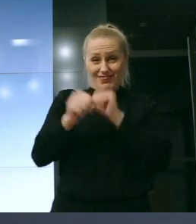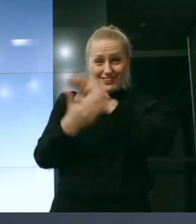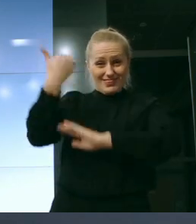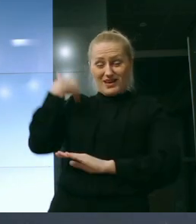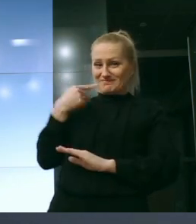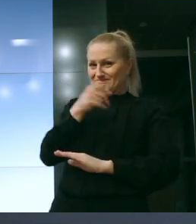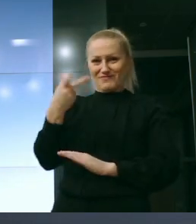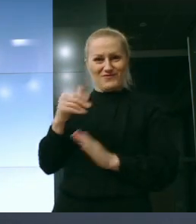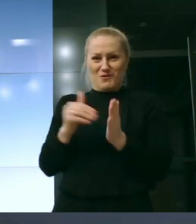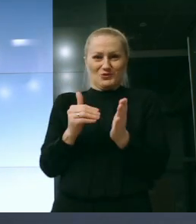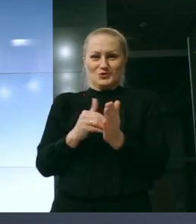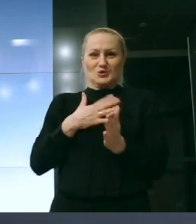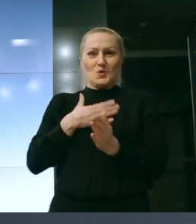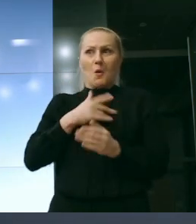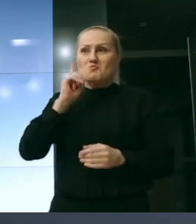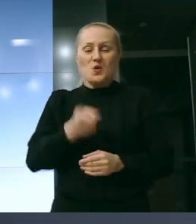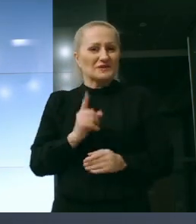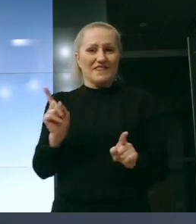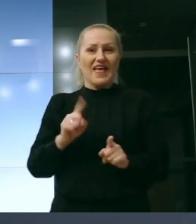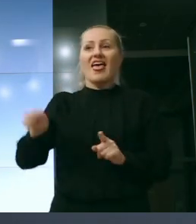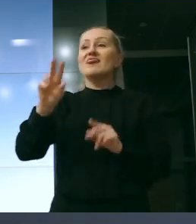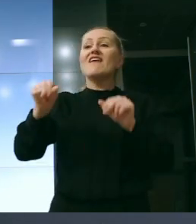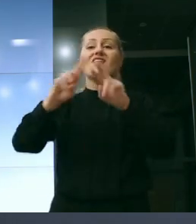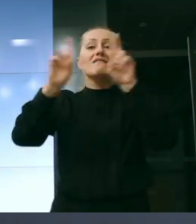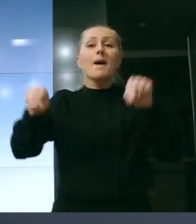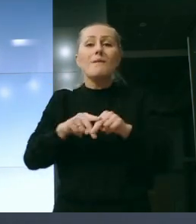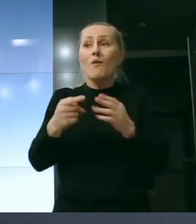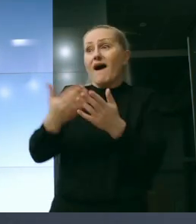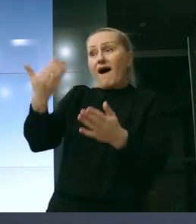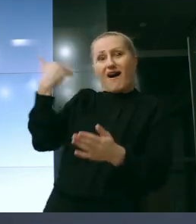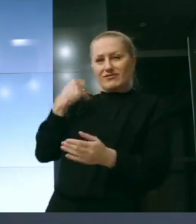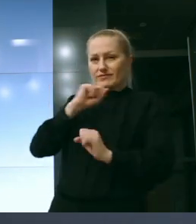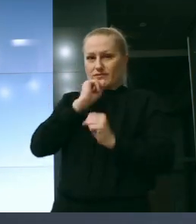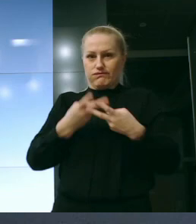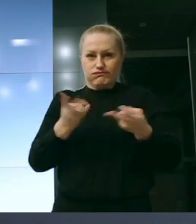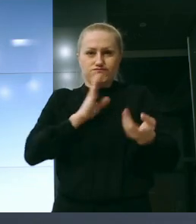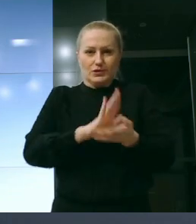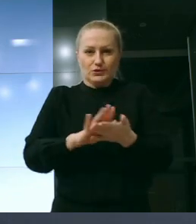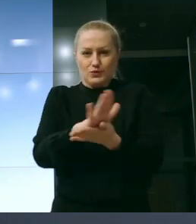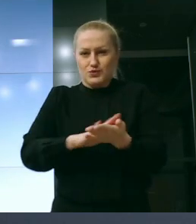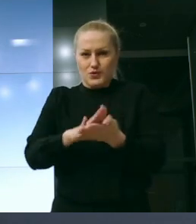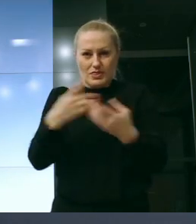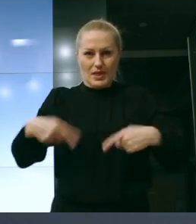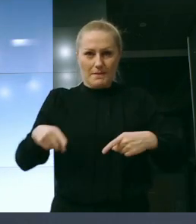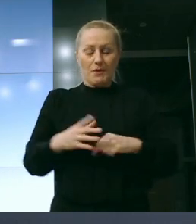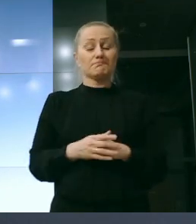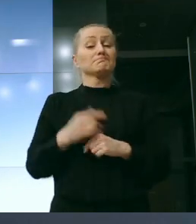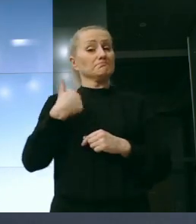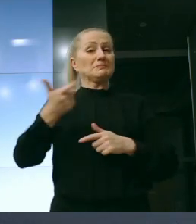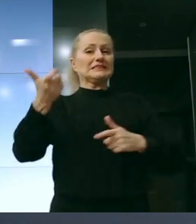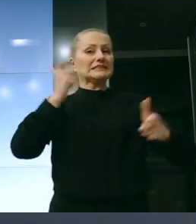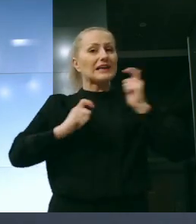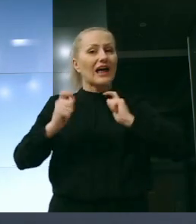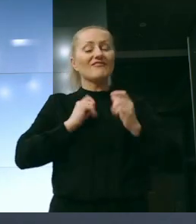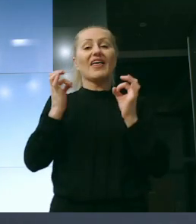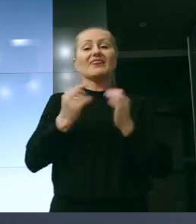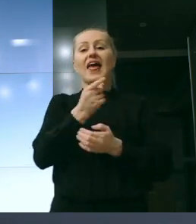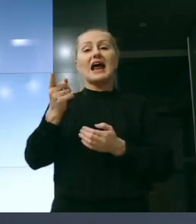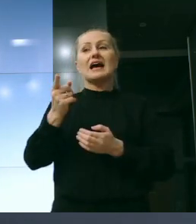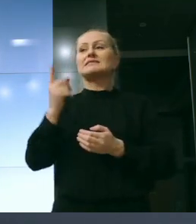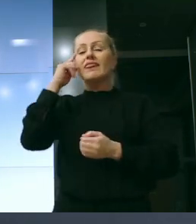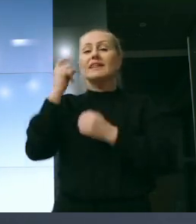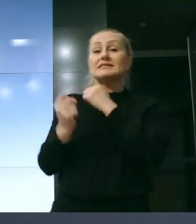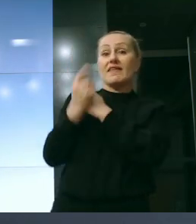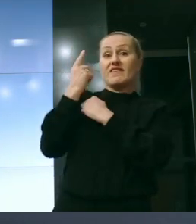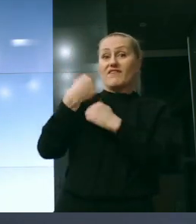Regulacje jeszcze wtedy nawet nie było ich widać na horyzoncie. Cieszę się bardzo, że tą inicjatywą, w której inspirujemy,